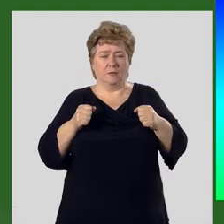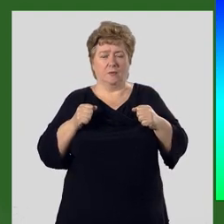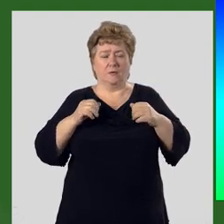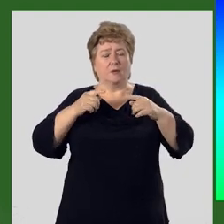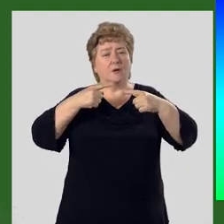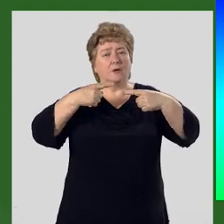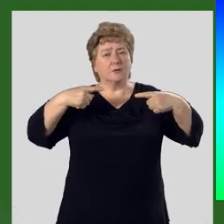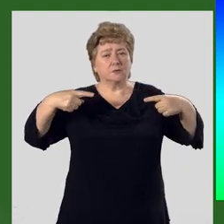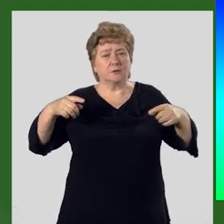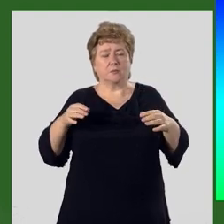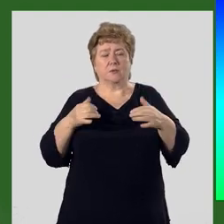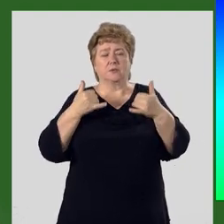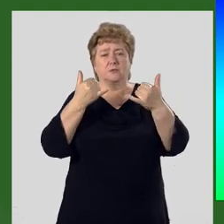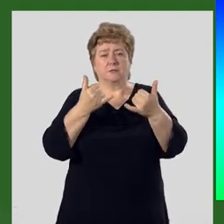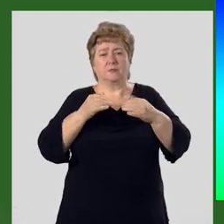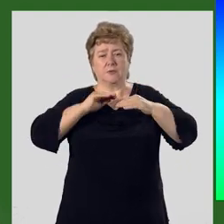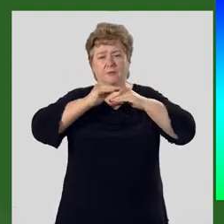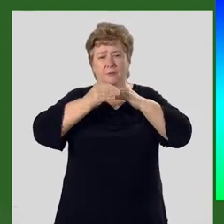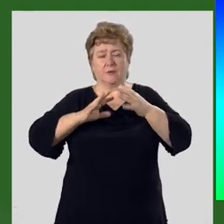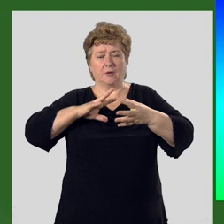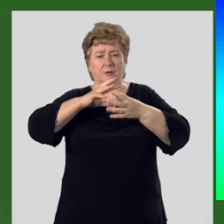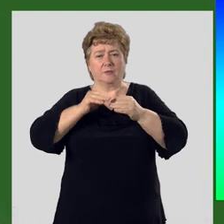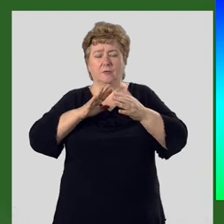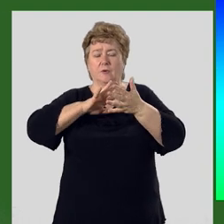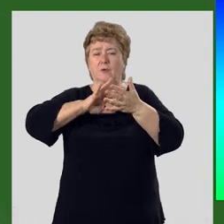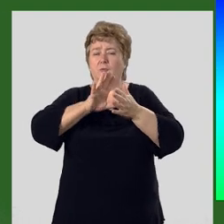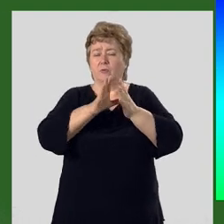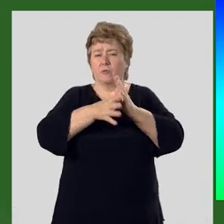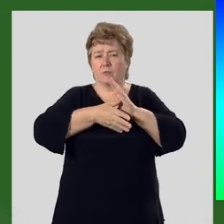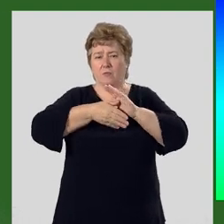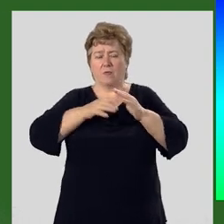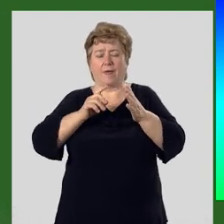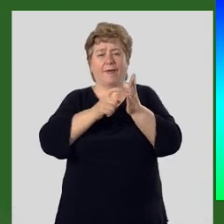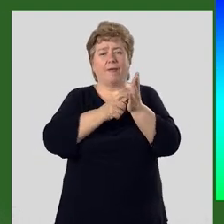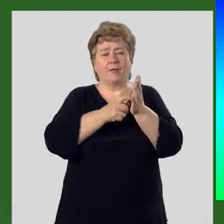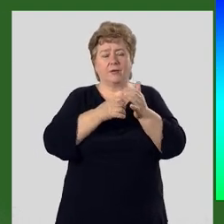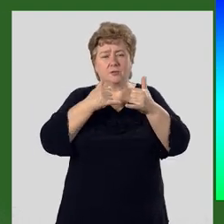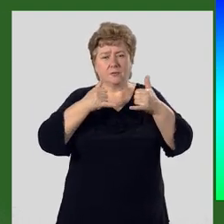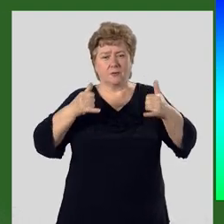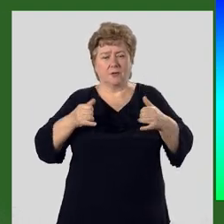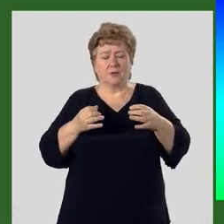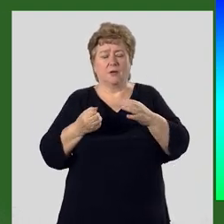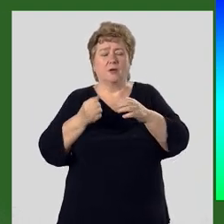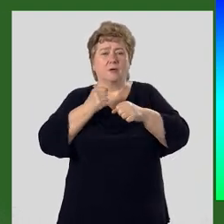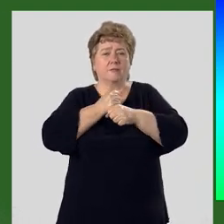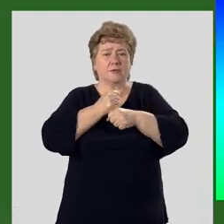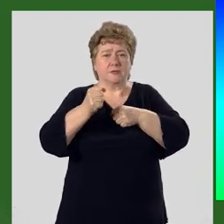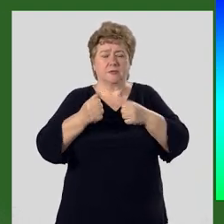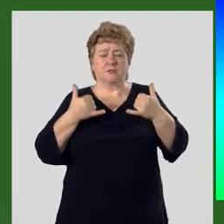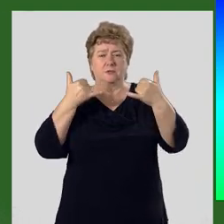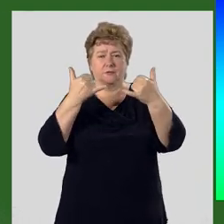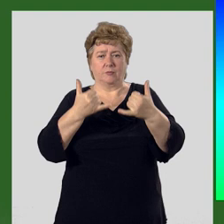Разнообразие современного рельефа – результат длительного геологического развития и воздействия